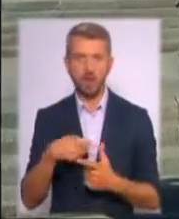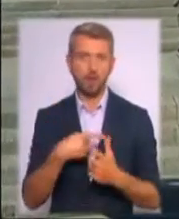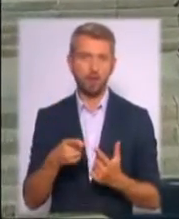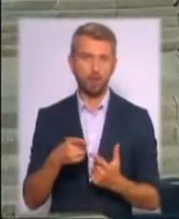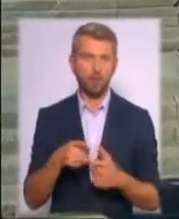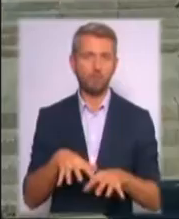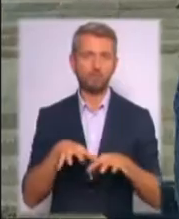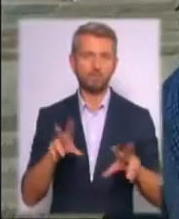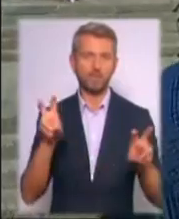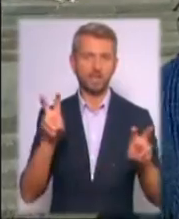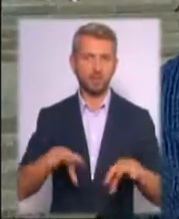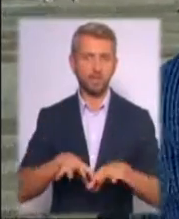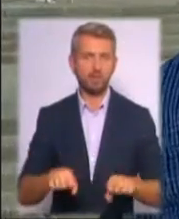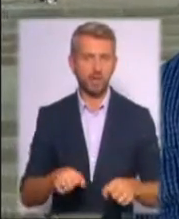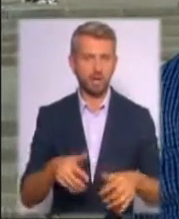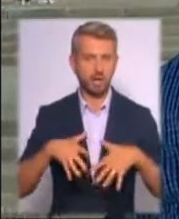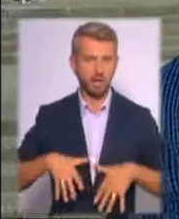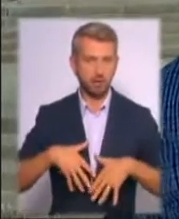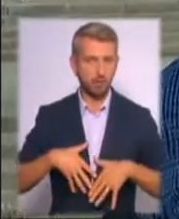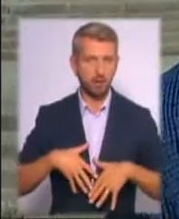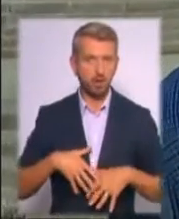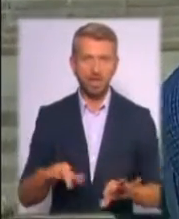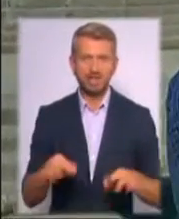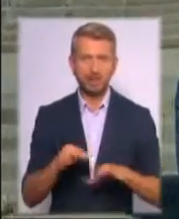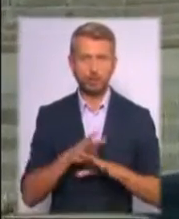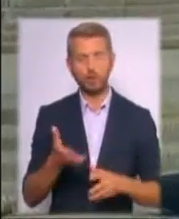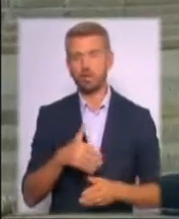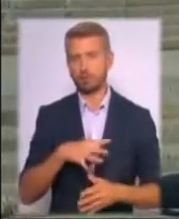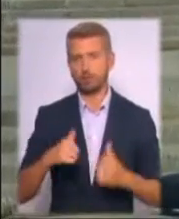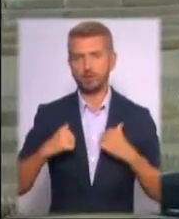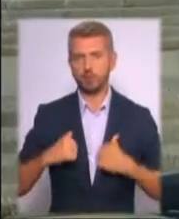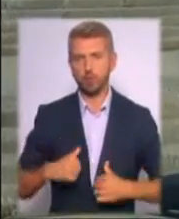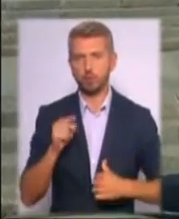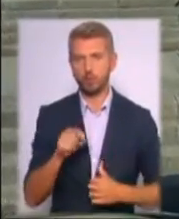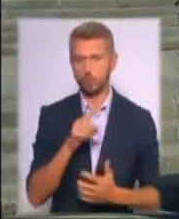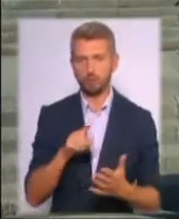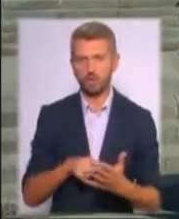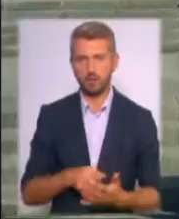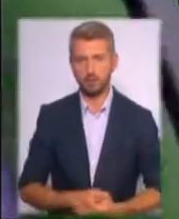влада Криму, просто не дозволяє нам бути якимось спокійними в цьому плані.